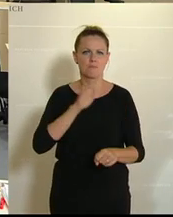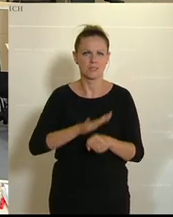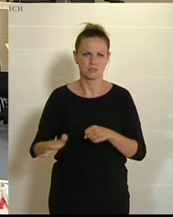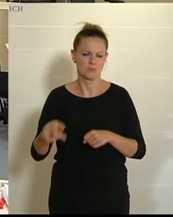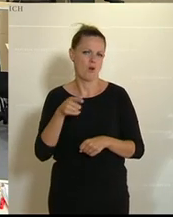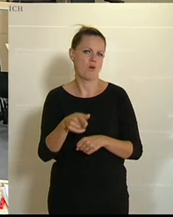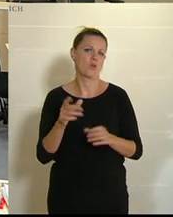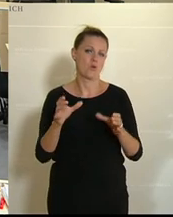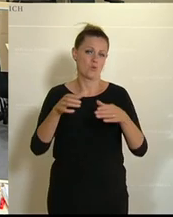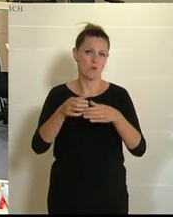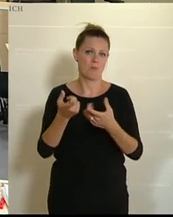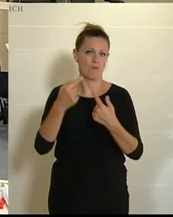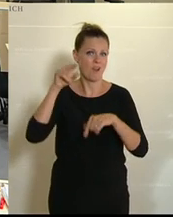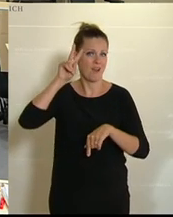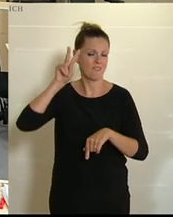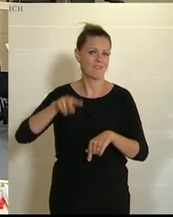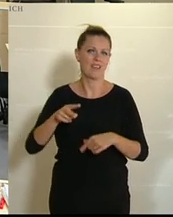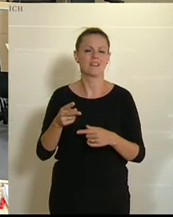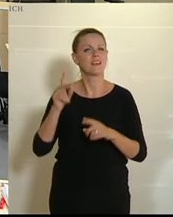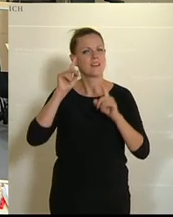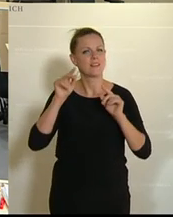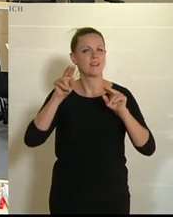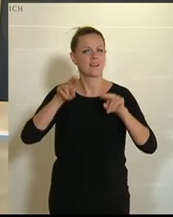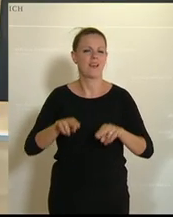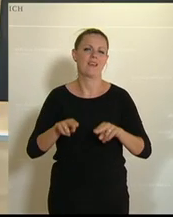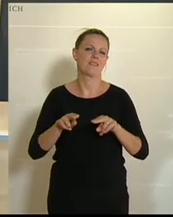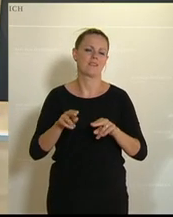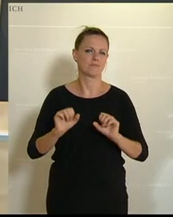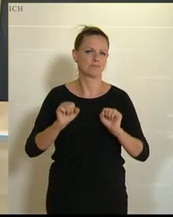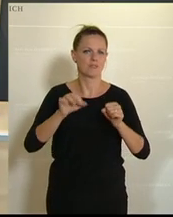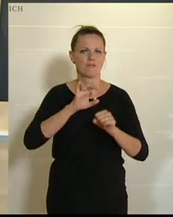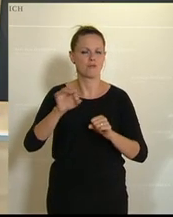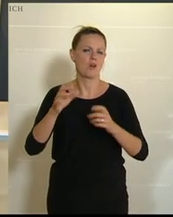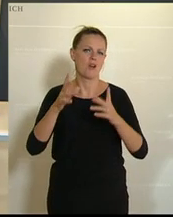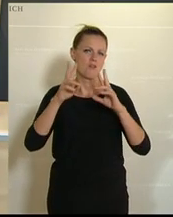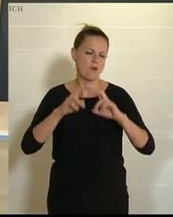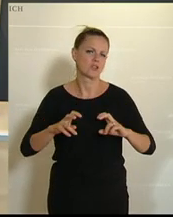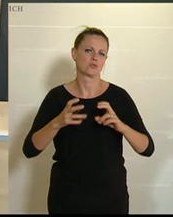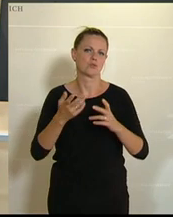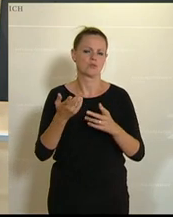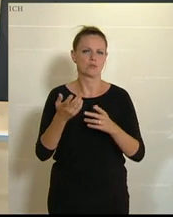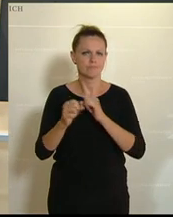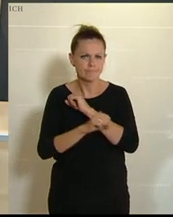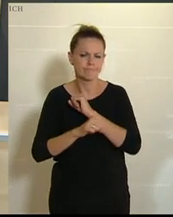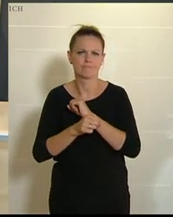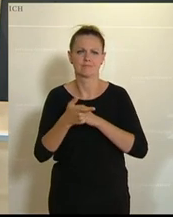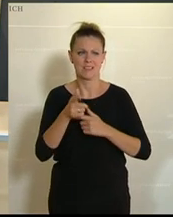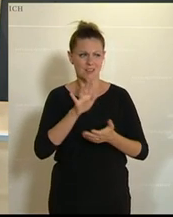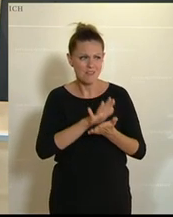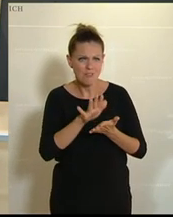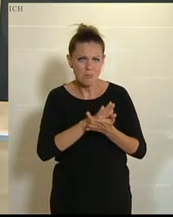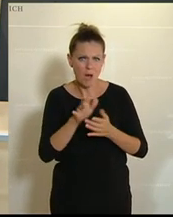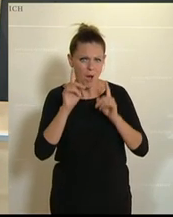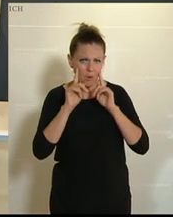aus Wien, die sich für Tierrechte in Forschung und Studium einsetzt. Eine Interessensvertretung, die über den Verbrauch